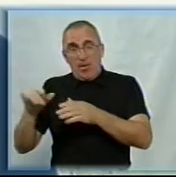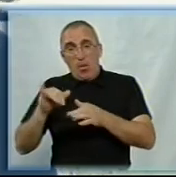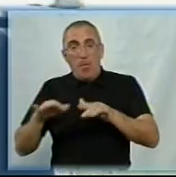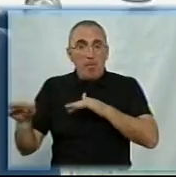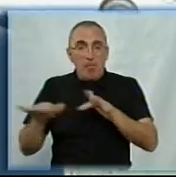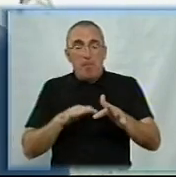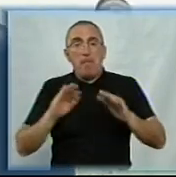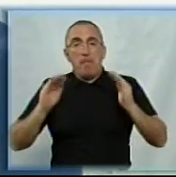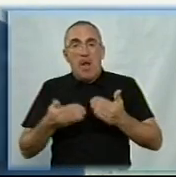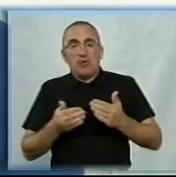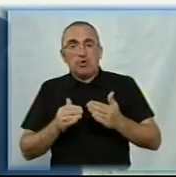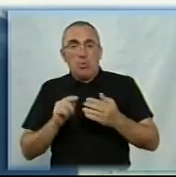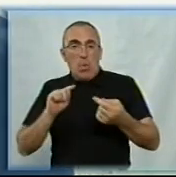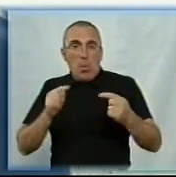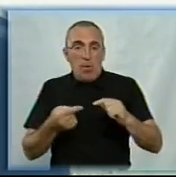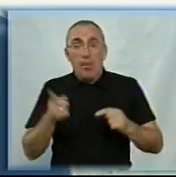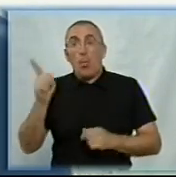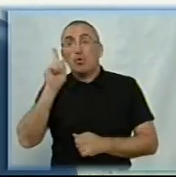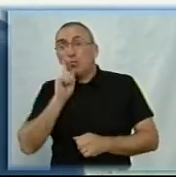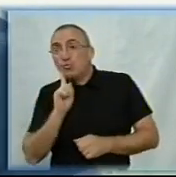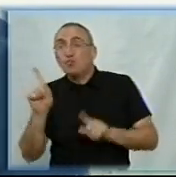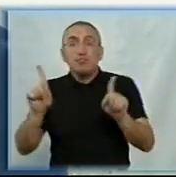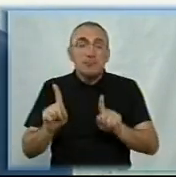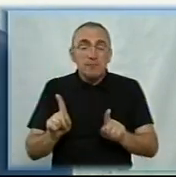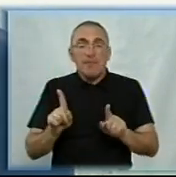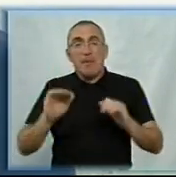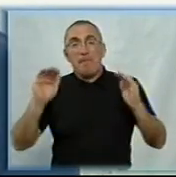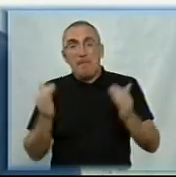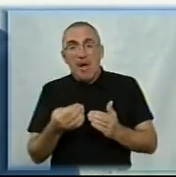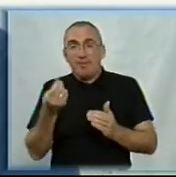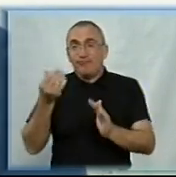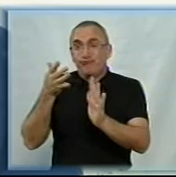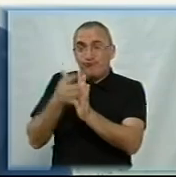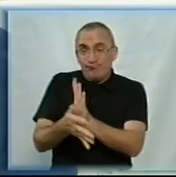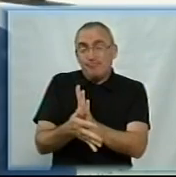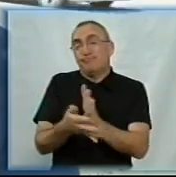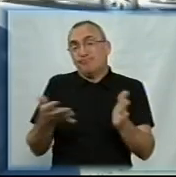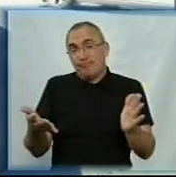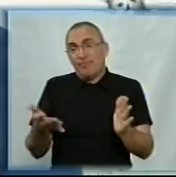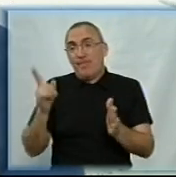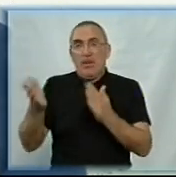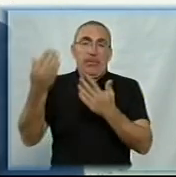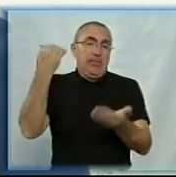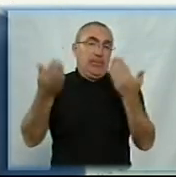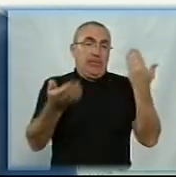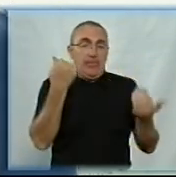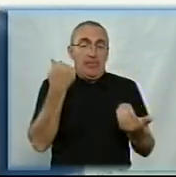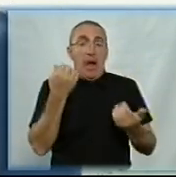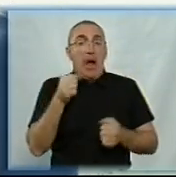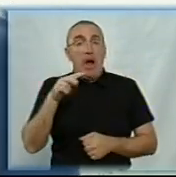найменшого опору. Те, що їм було зручніше, менше туди треба ресурсів, вони типу демонтували. Але